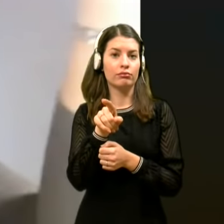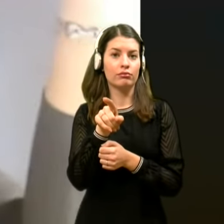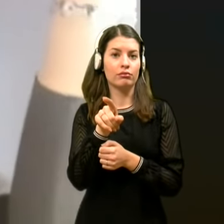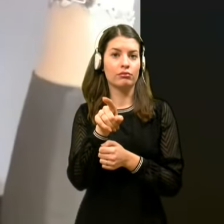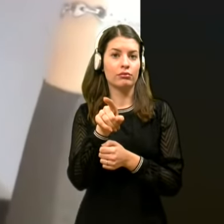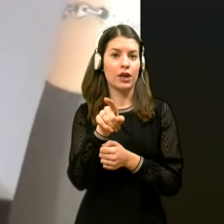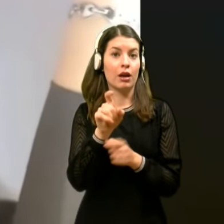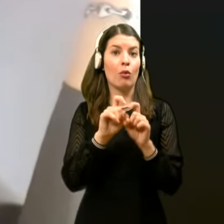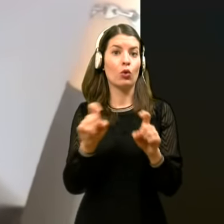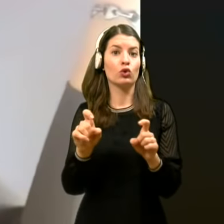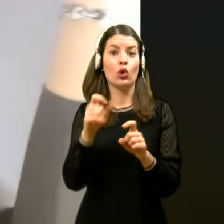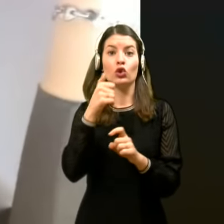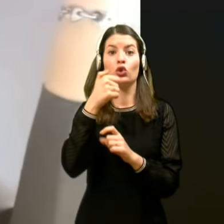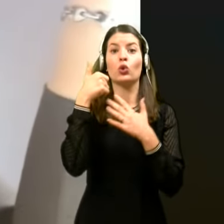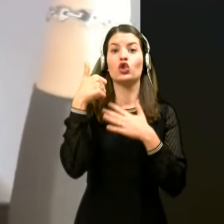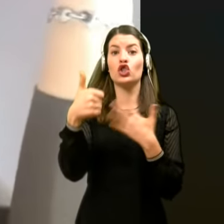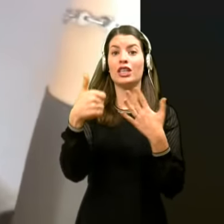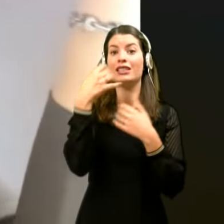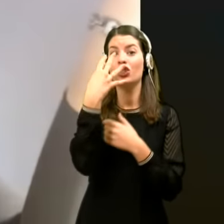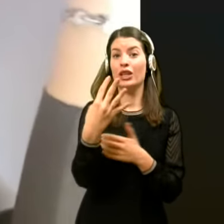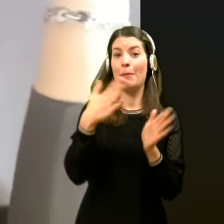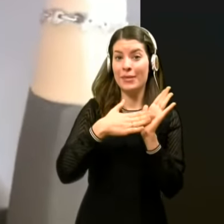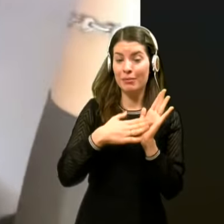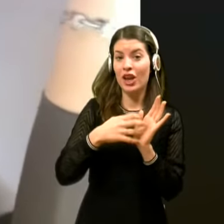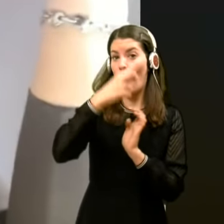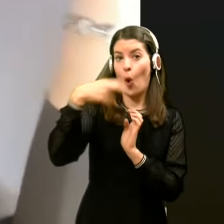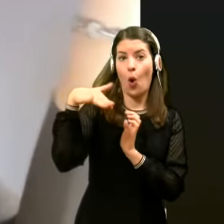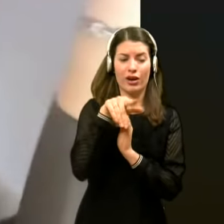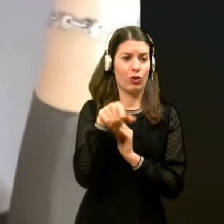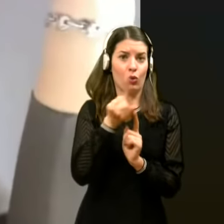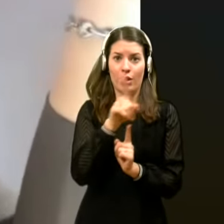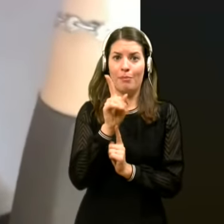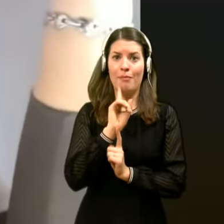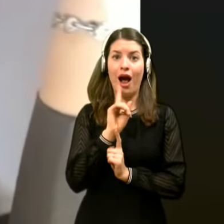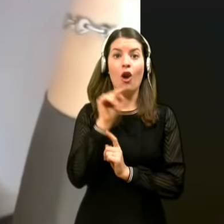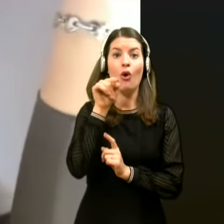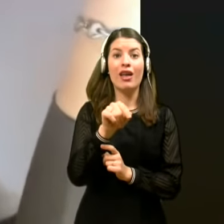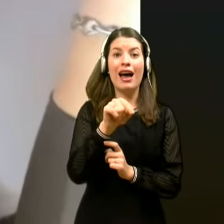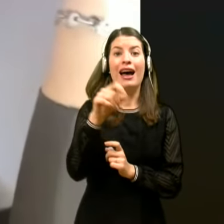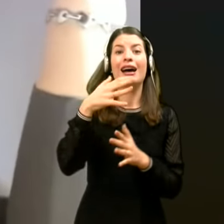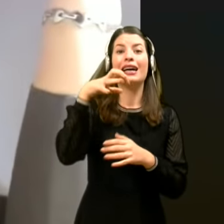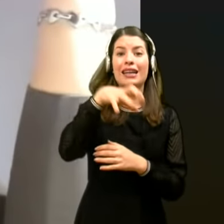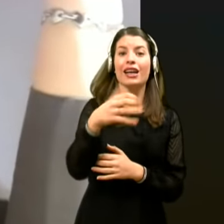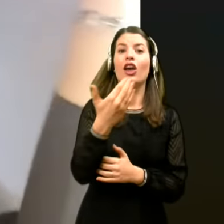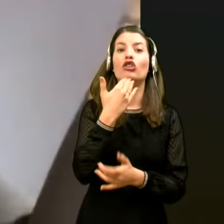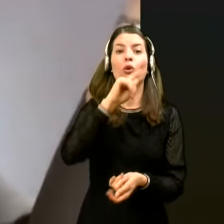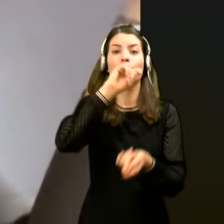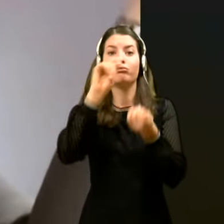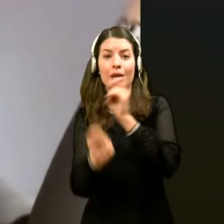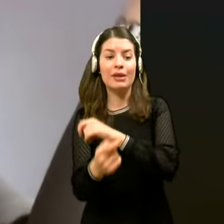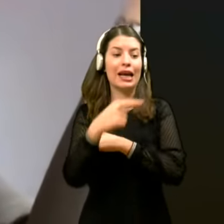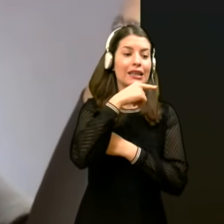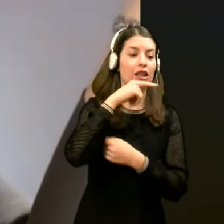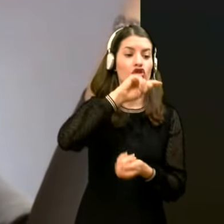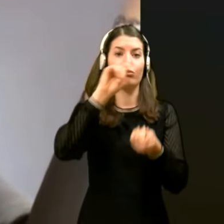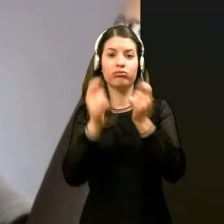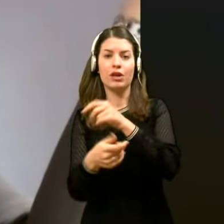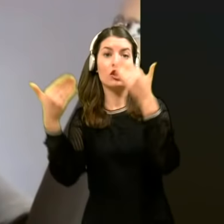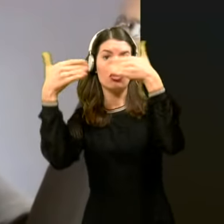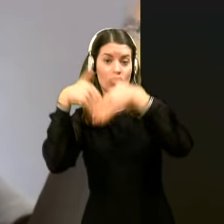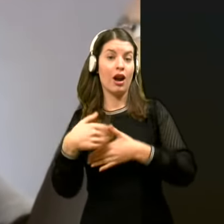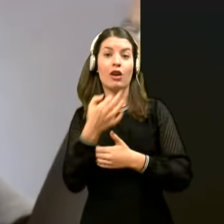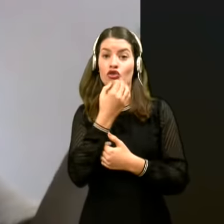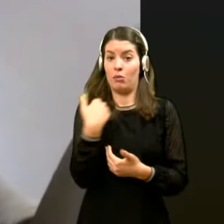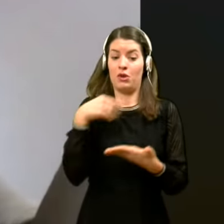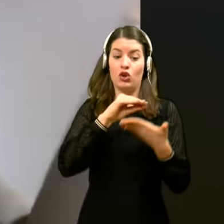146 primerov na Gorenjskam ni malo. Dregija bi skoraj prešla v črno fazo, če očitno novinari na to ne bi